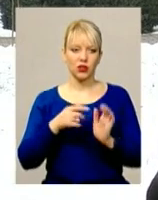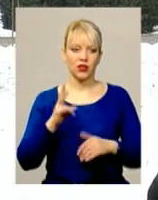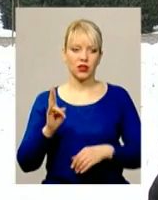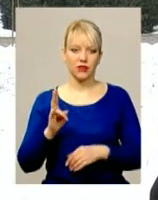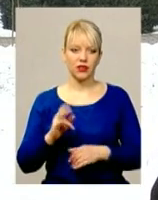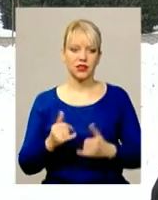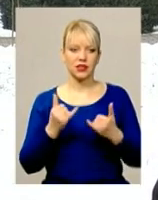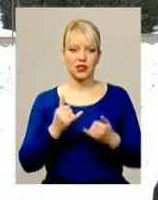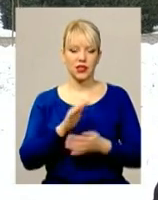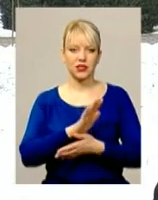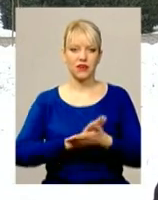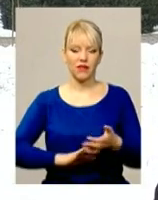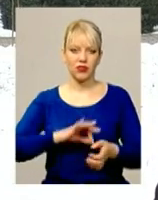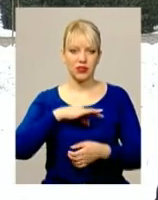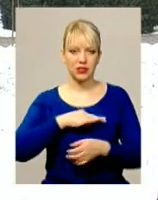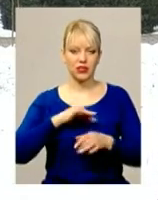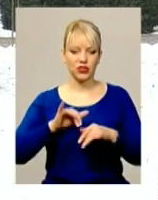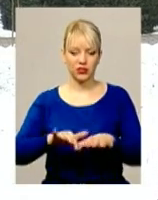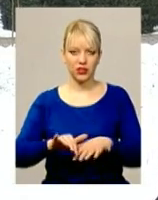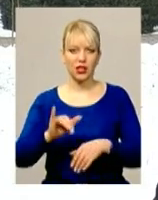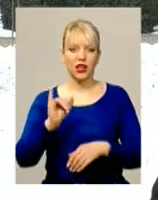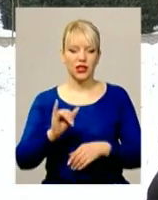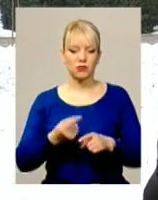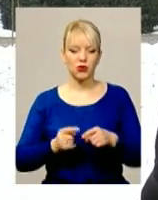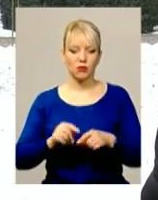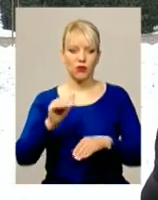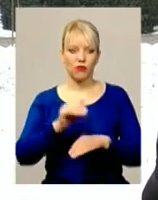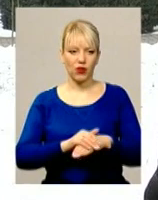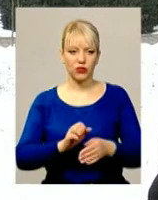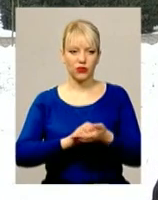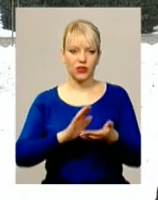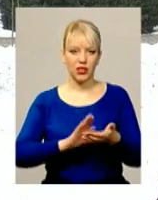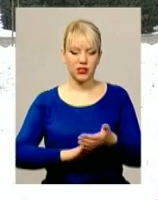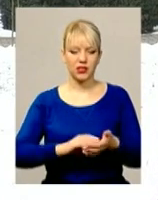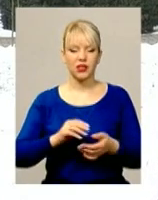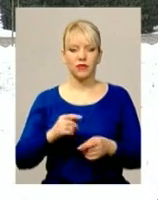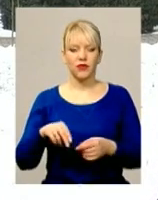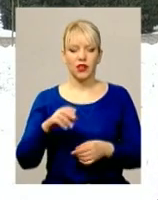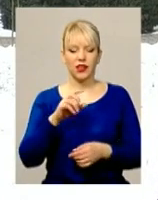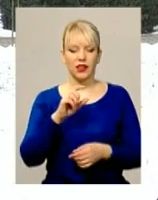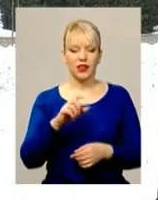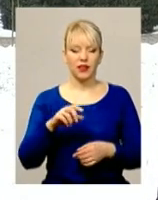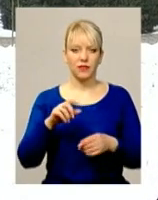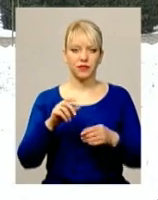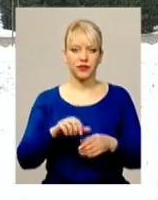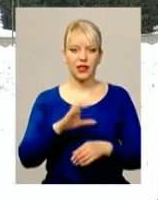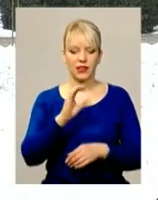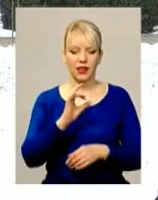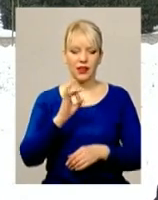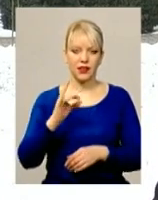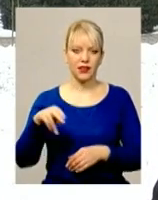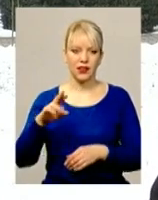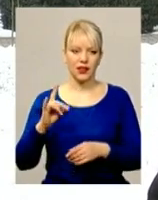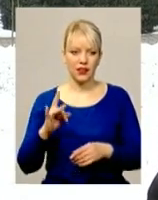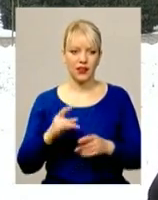Наразі тривають слідчі дії. По даному факту внесені відомості до ЄРДР за частиною першої статті